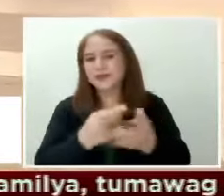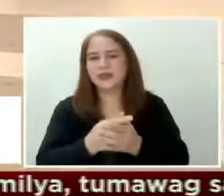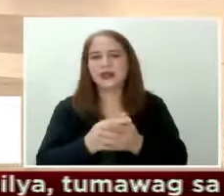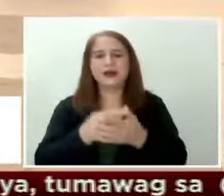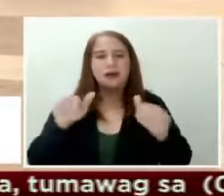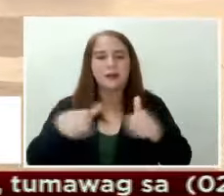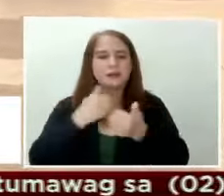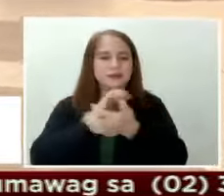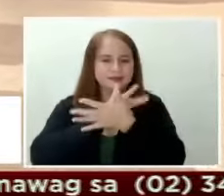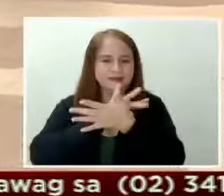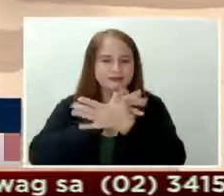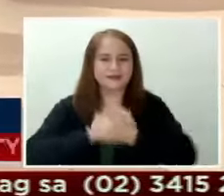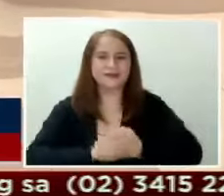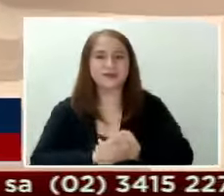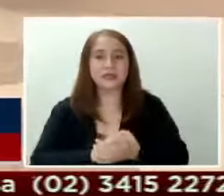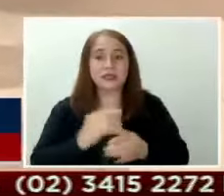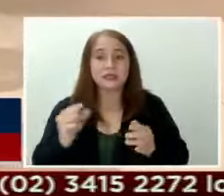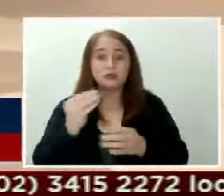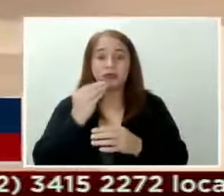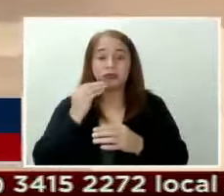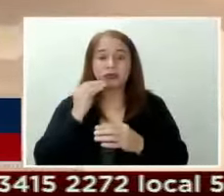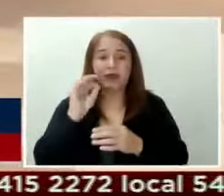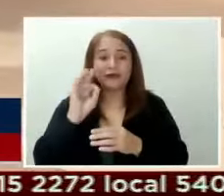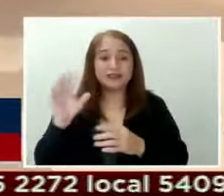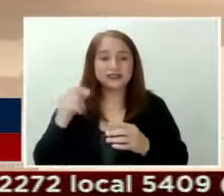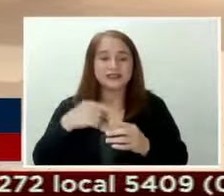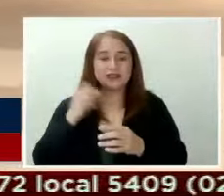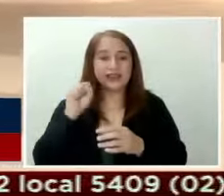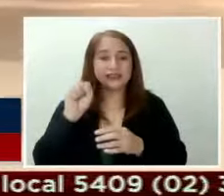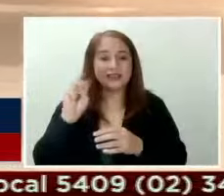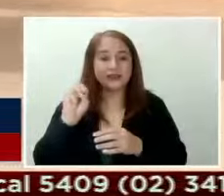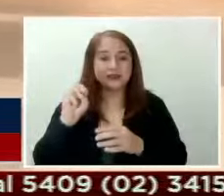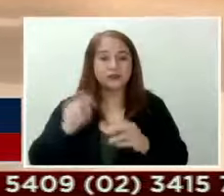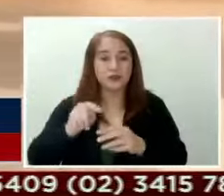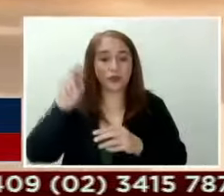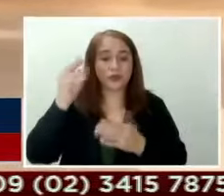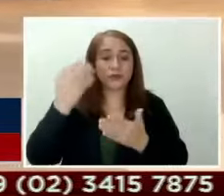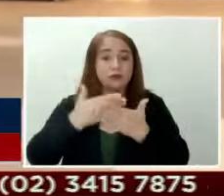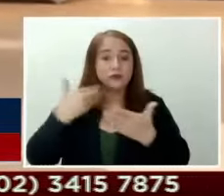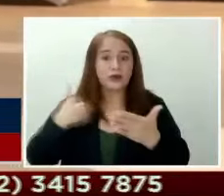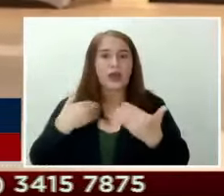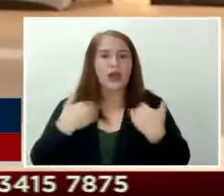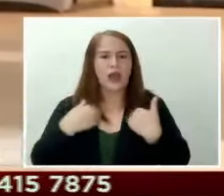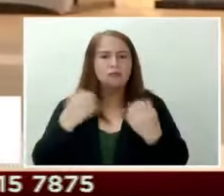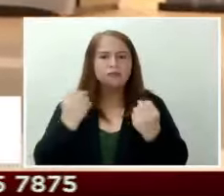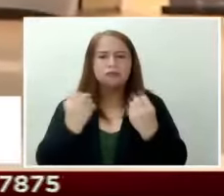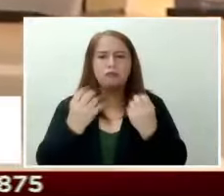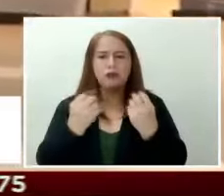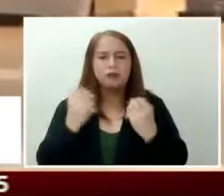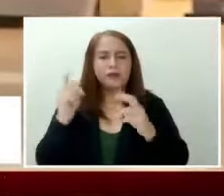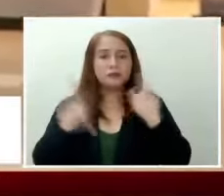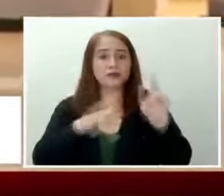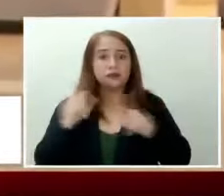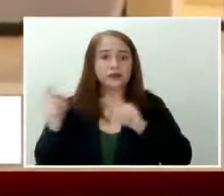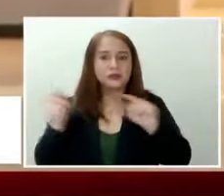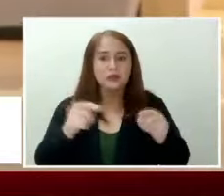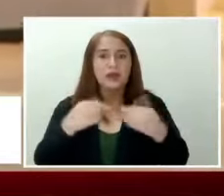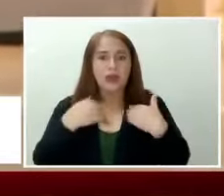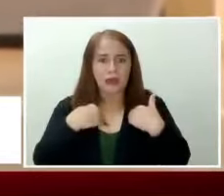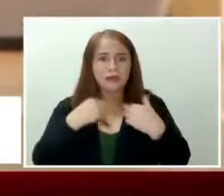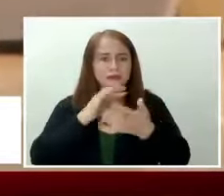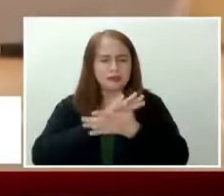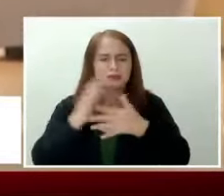Ito ang food court ng SM North. Bago naghihigpit, sang katerba ang tao rito kahit na may pandemia.